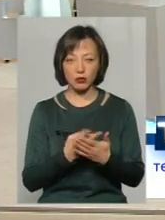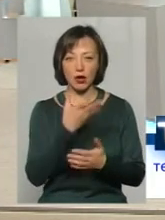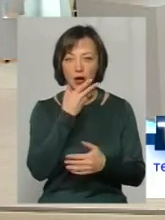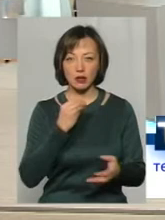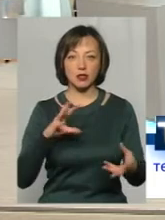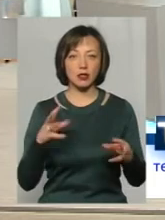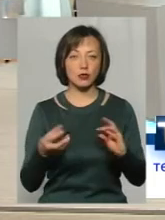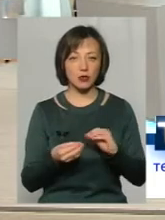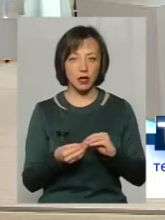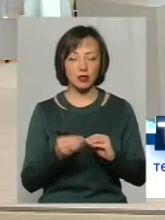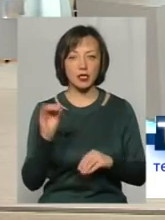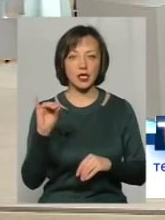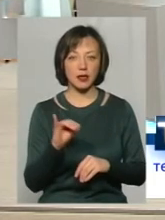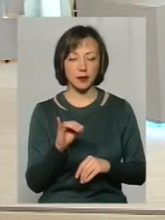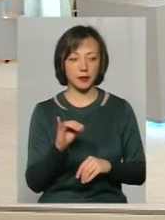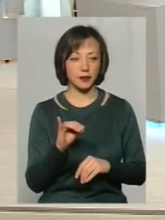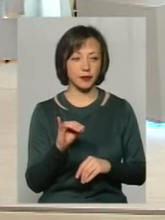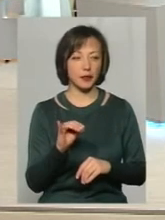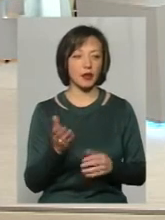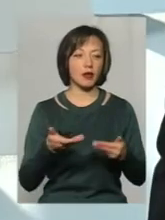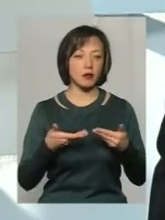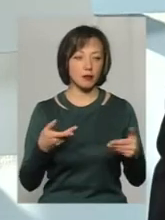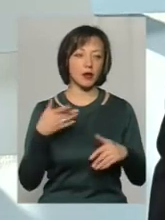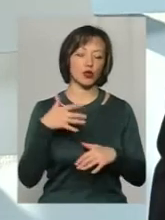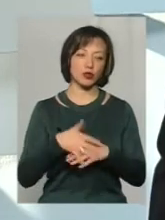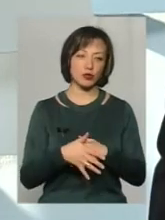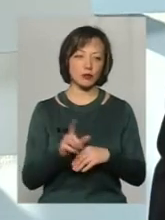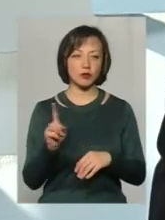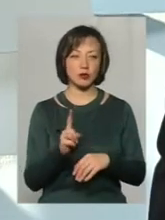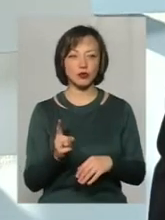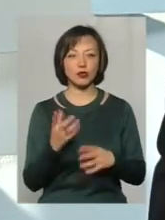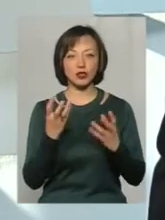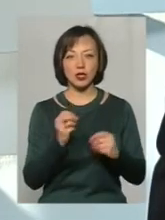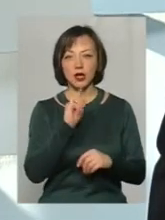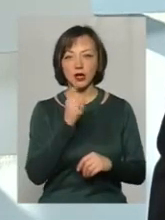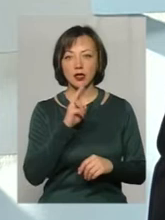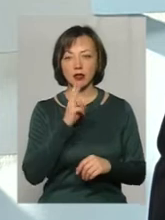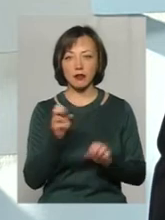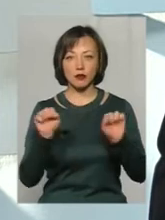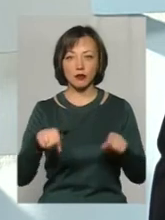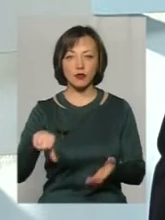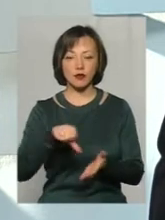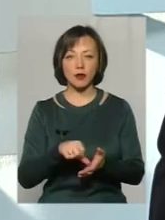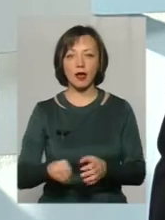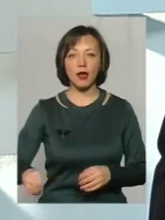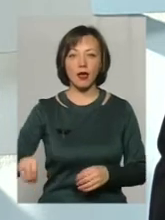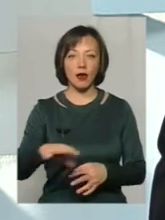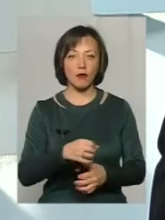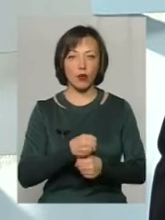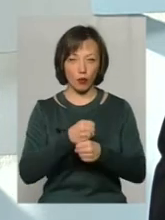результати, і ми розуміємо, що ще рік і два вони зможуть виступати в Єврокубках